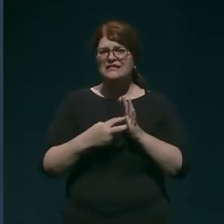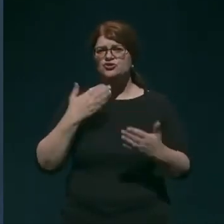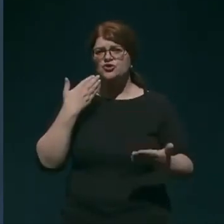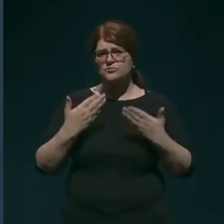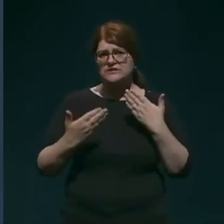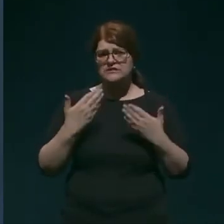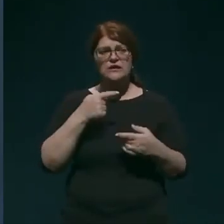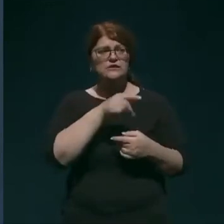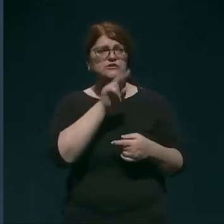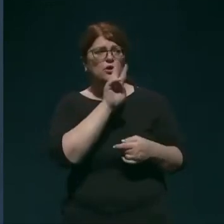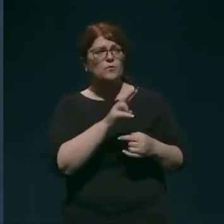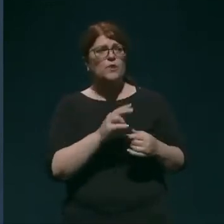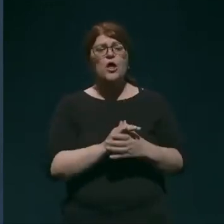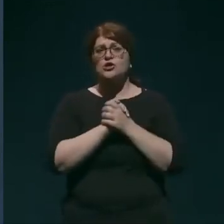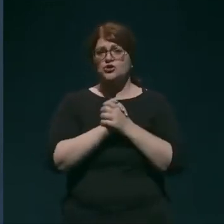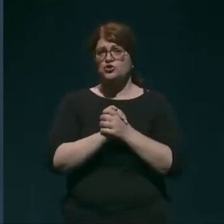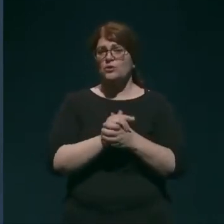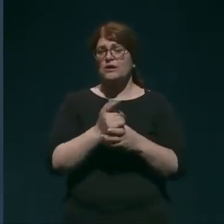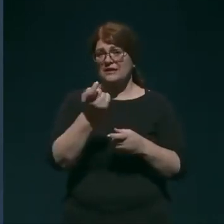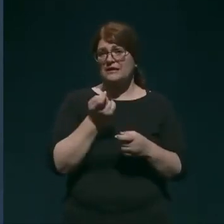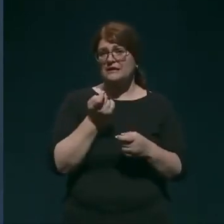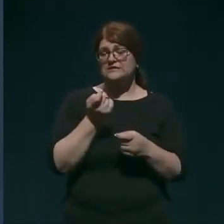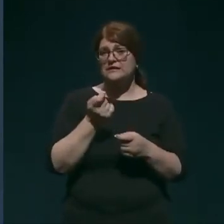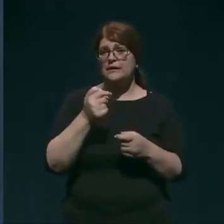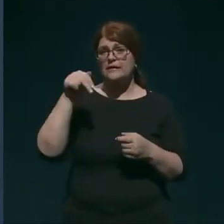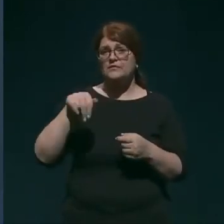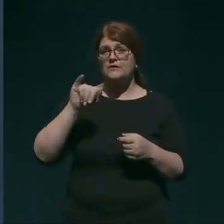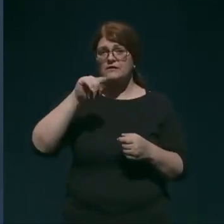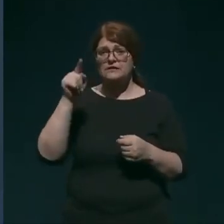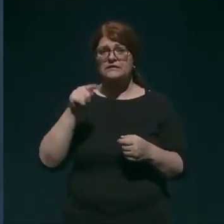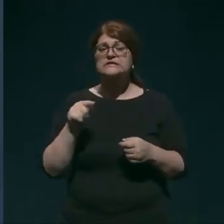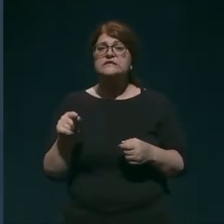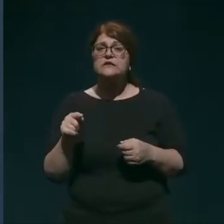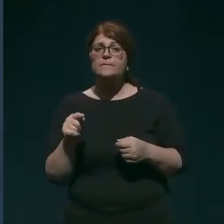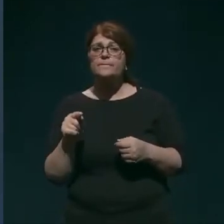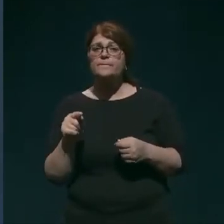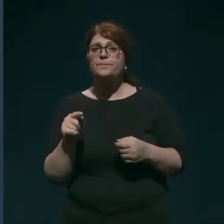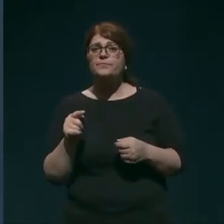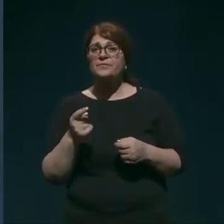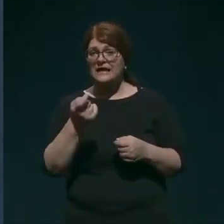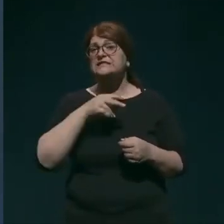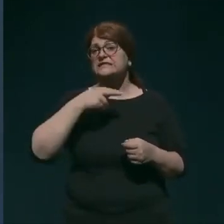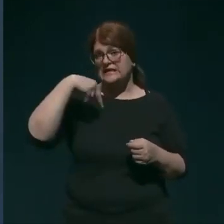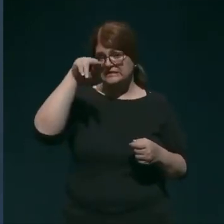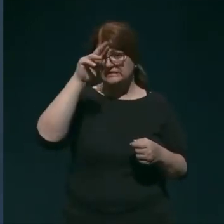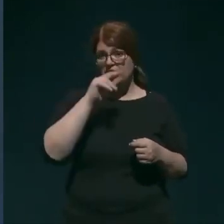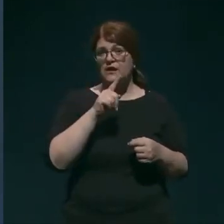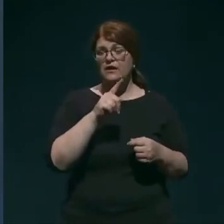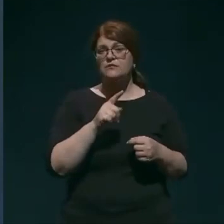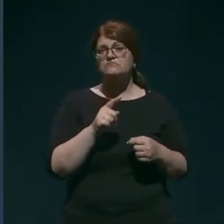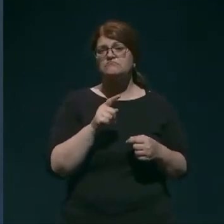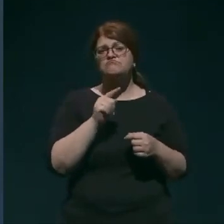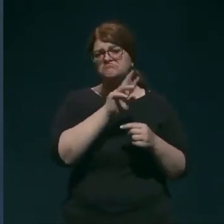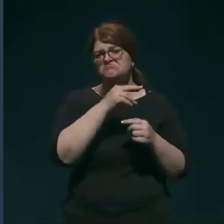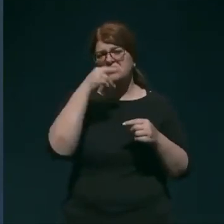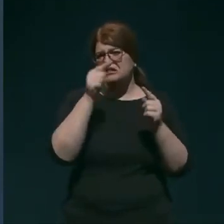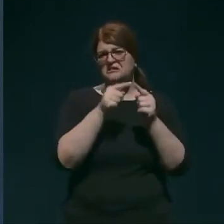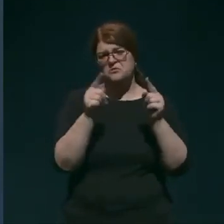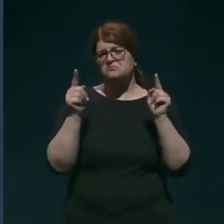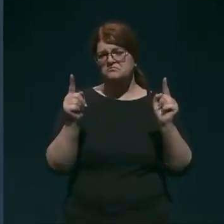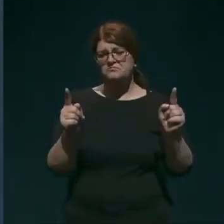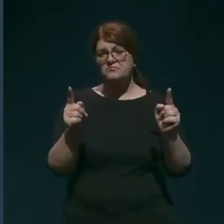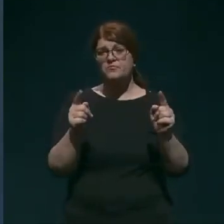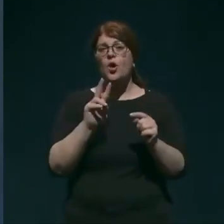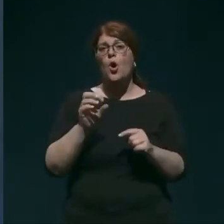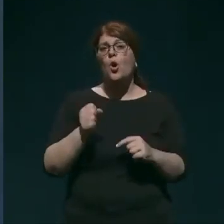smo ga imeli s kolegi iz Nacionalnega inštituta za javno zdravje iz Italije, to je Instituto Superior di Sanitadi Roma, v